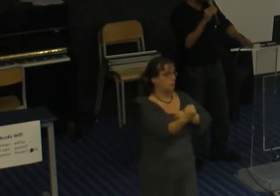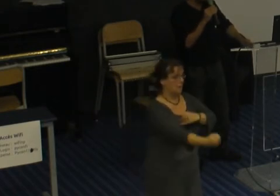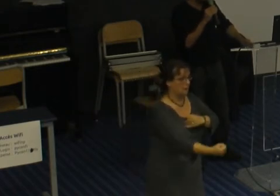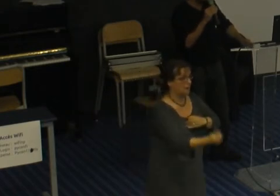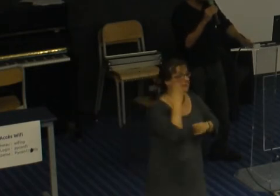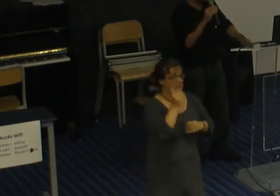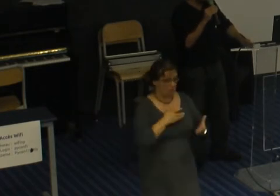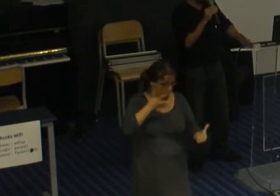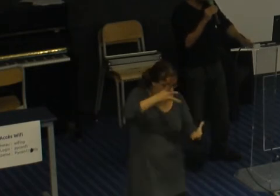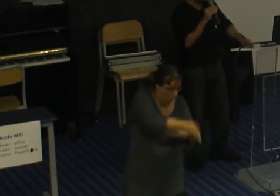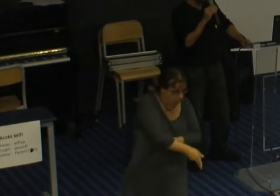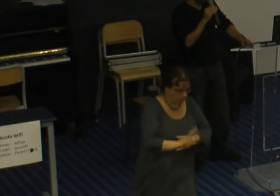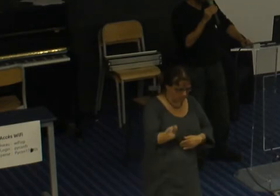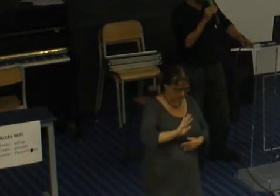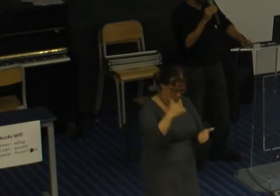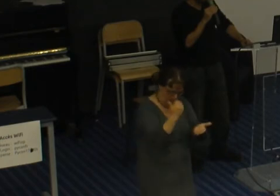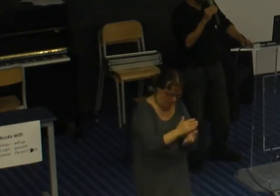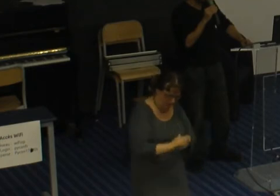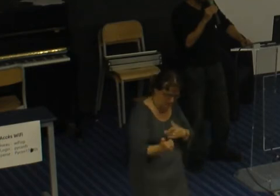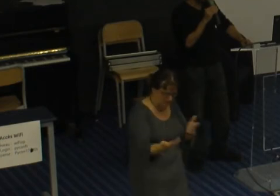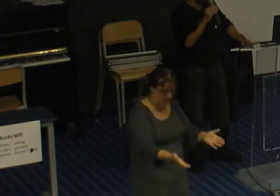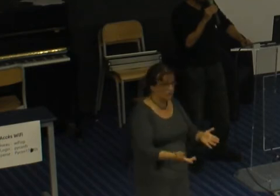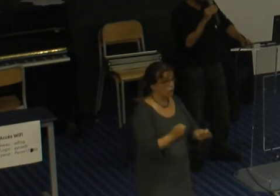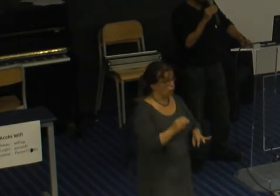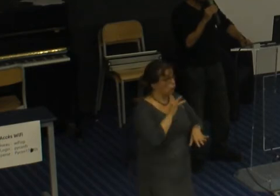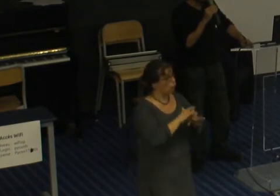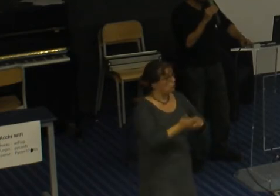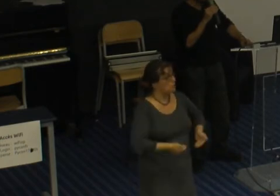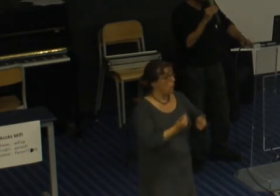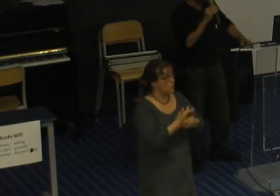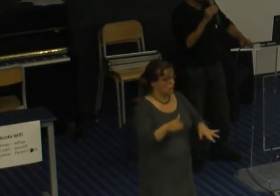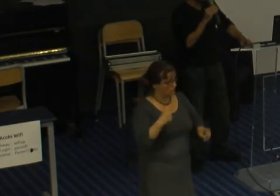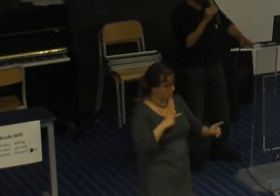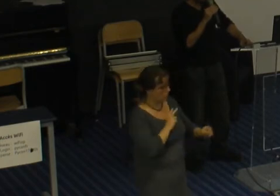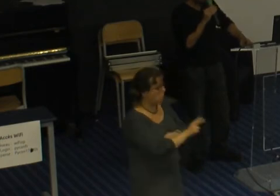on a vu des gens qui se sont excusés pour avoir un comportement